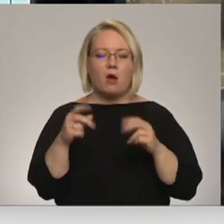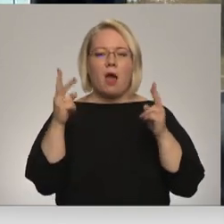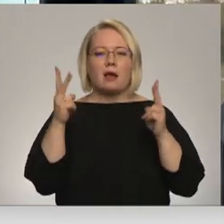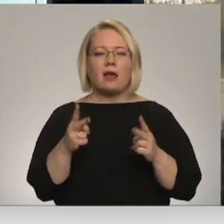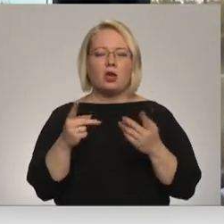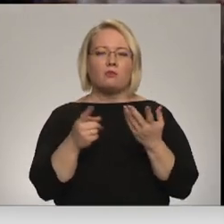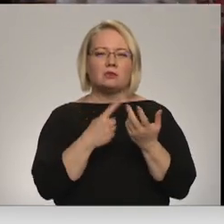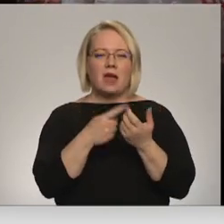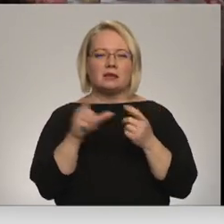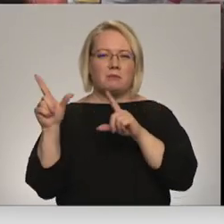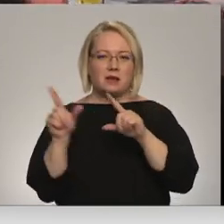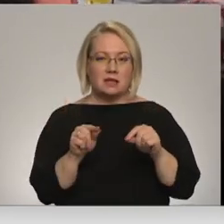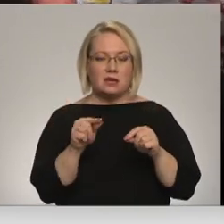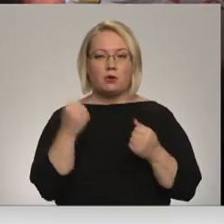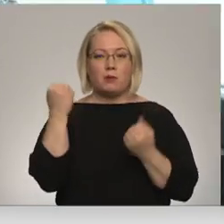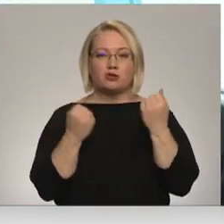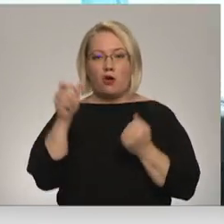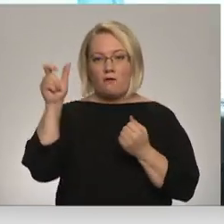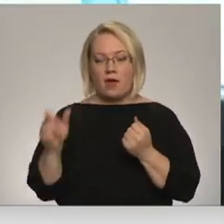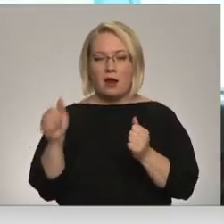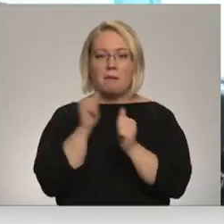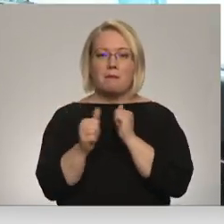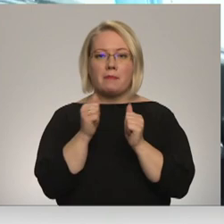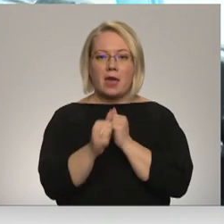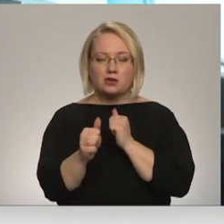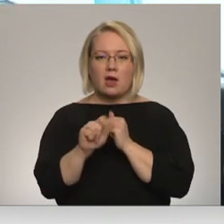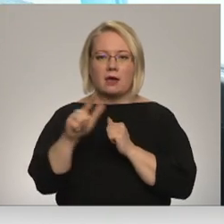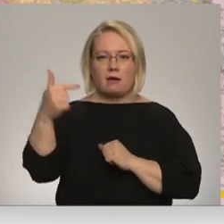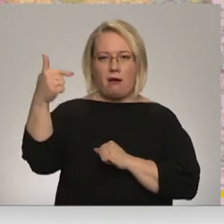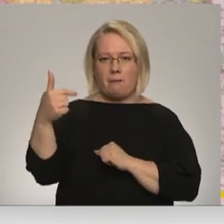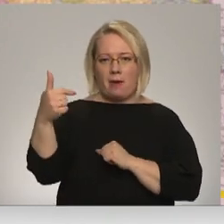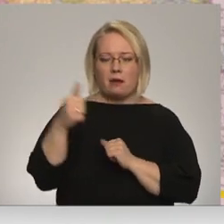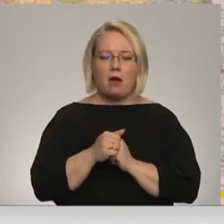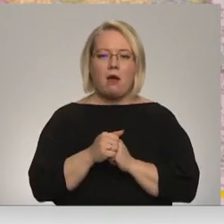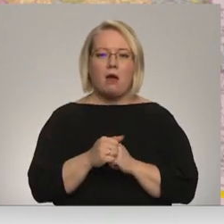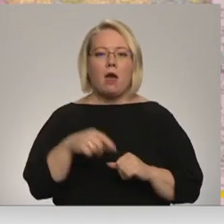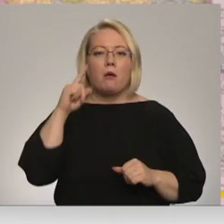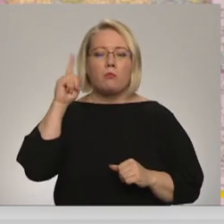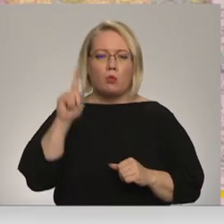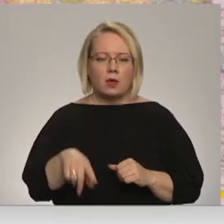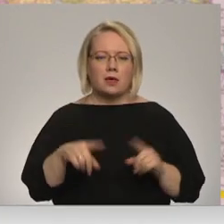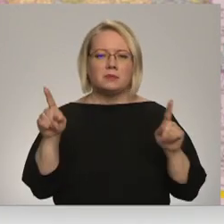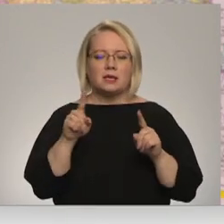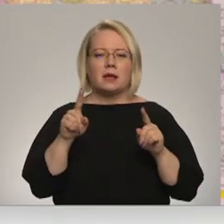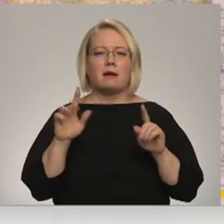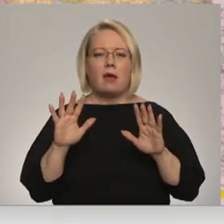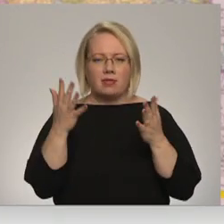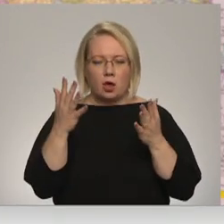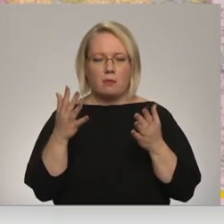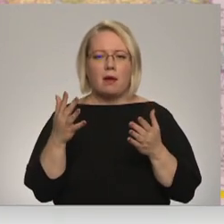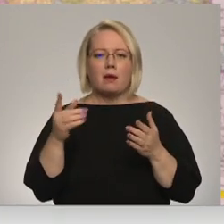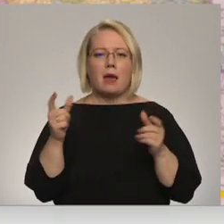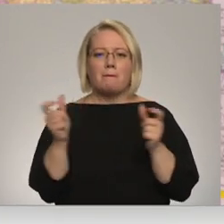mazinājies to starp, jo pie vadītāji arvien biežāk tiek novietota kamera. Protams, ir gadījumi, kad nāks konstatēt, ka biļete